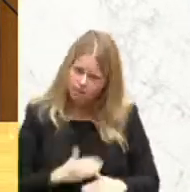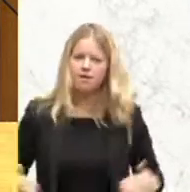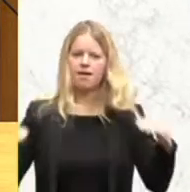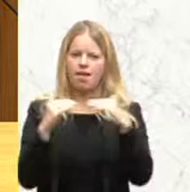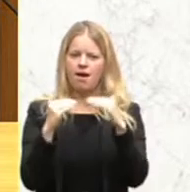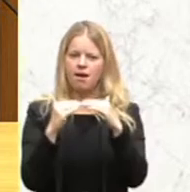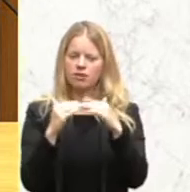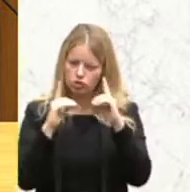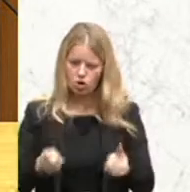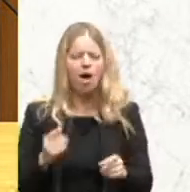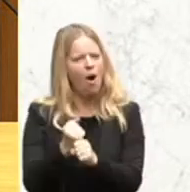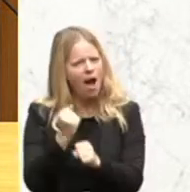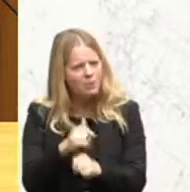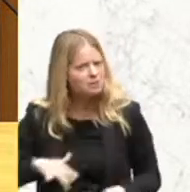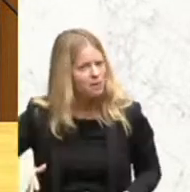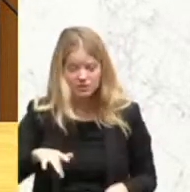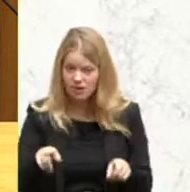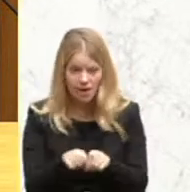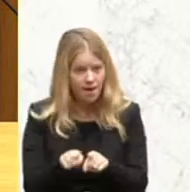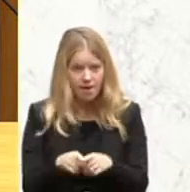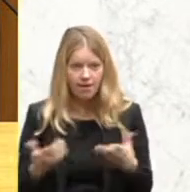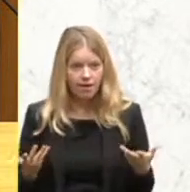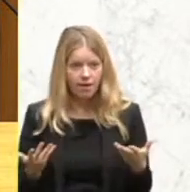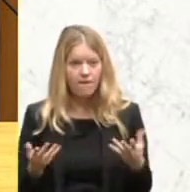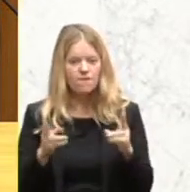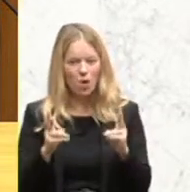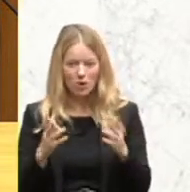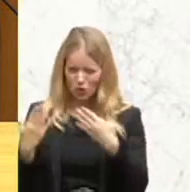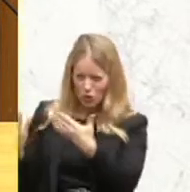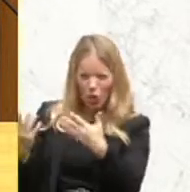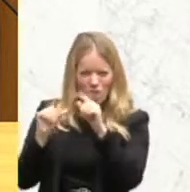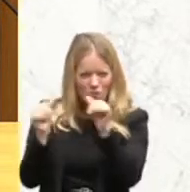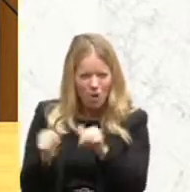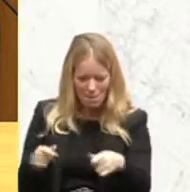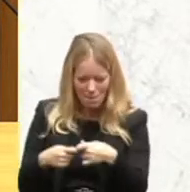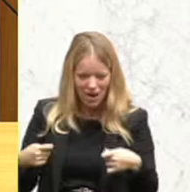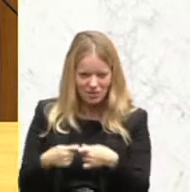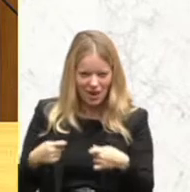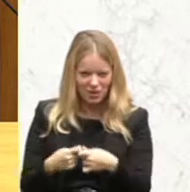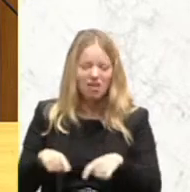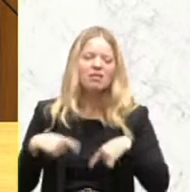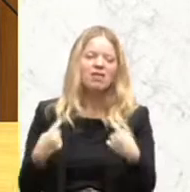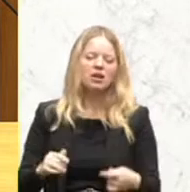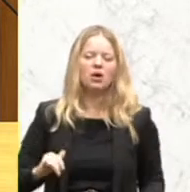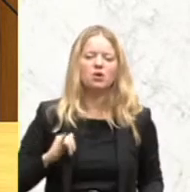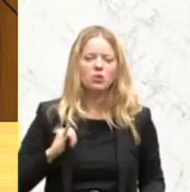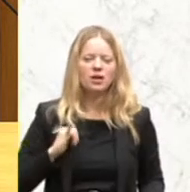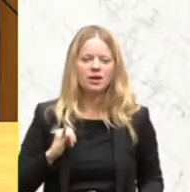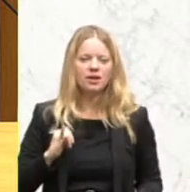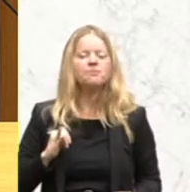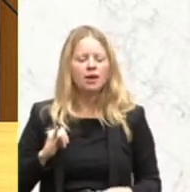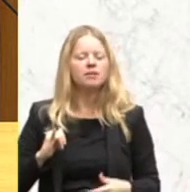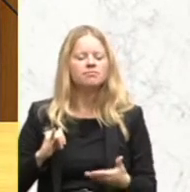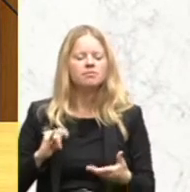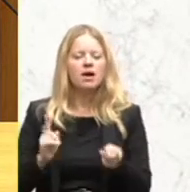und Gerechtigkeit auch am Arbeitsmarkt. Denn mit diesen Maßnahmen signalisieren wir Jugendlichen, ja, ihr gehört hierher, das